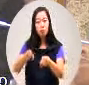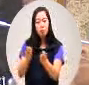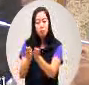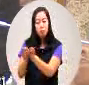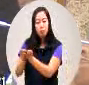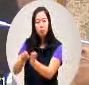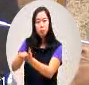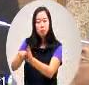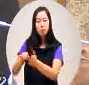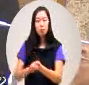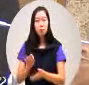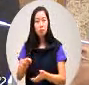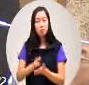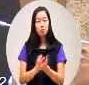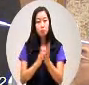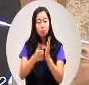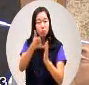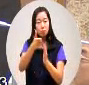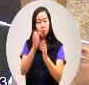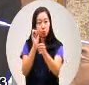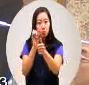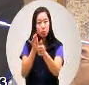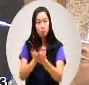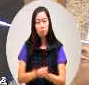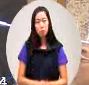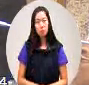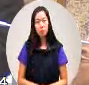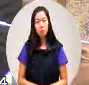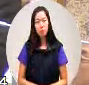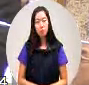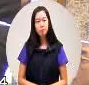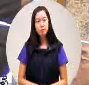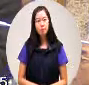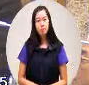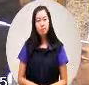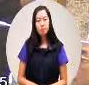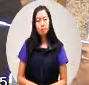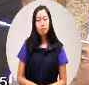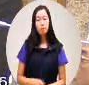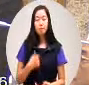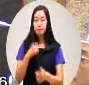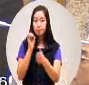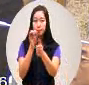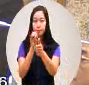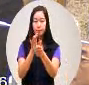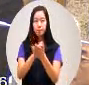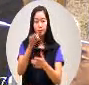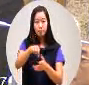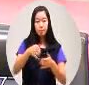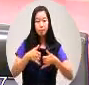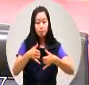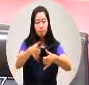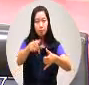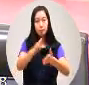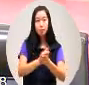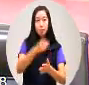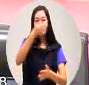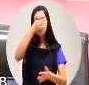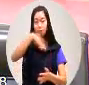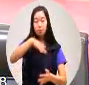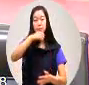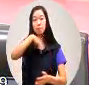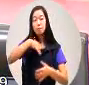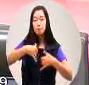可是你看局长局长你真的局长我跟你说这条路是厚平路